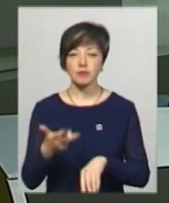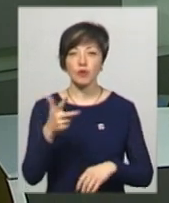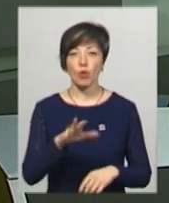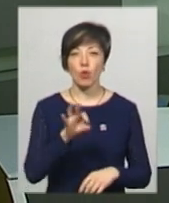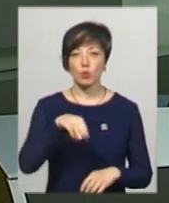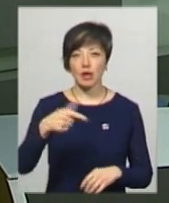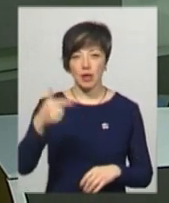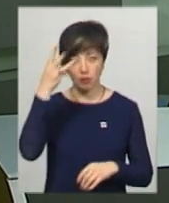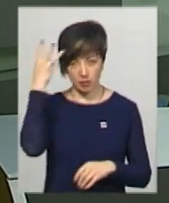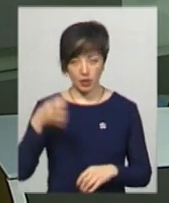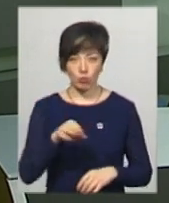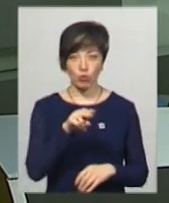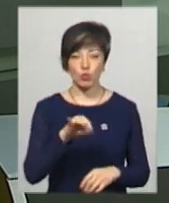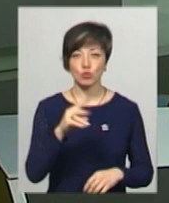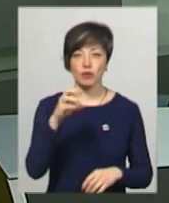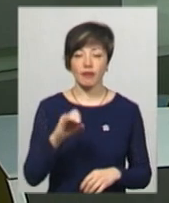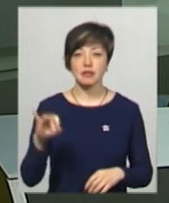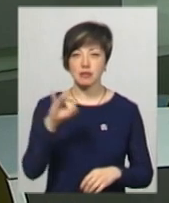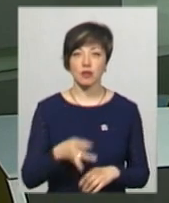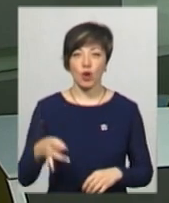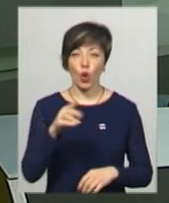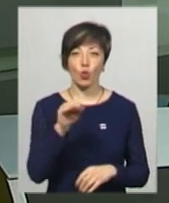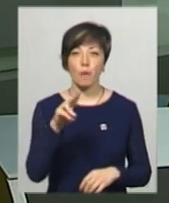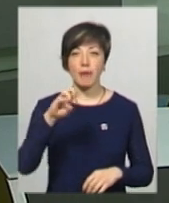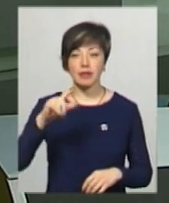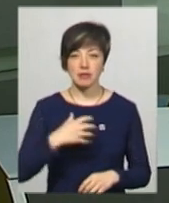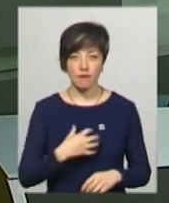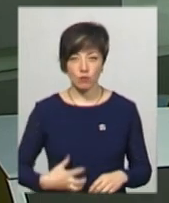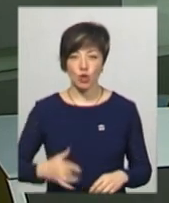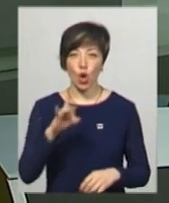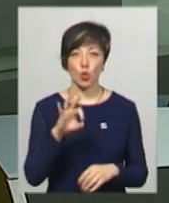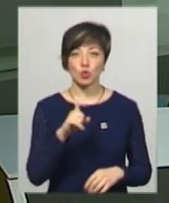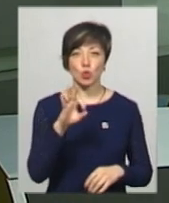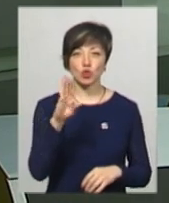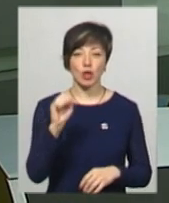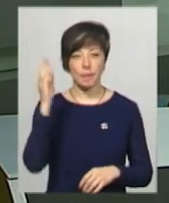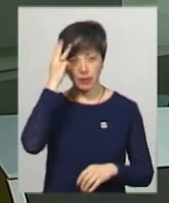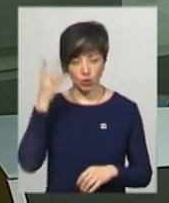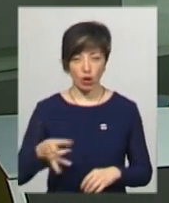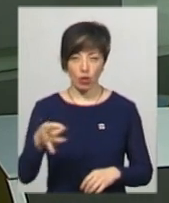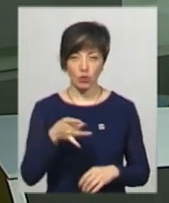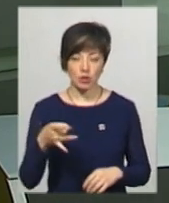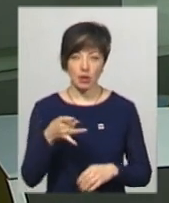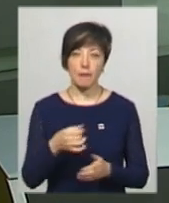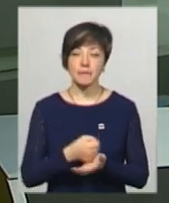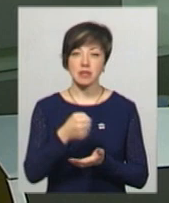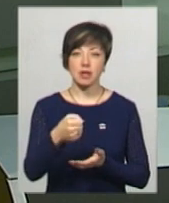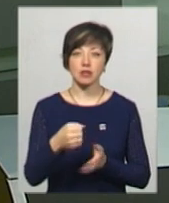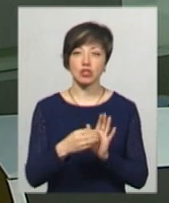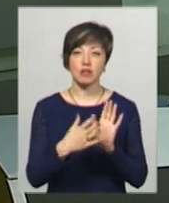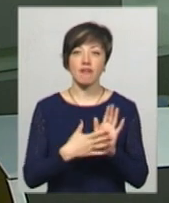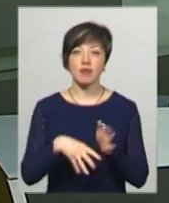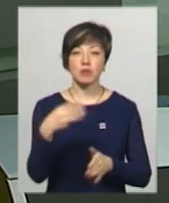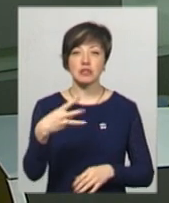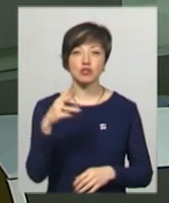ОТГ Хмельниччини, Плужненській, З'ясовського району, Крупецькій, Славутського та Росошанській Хмельницького району призначено вибори на 30